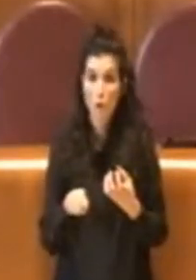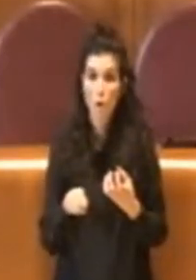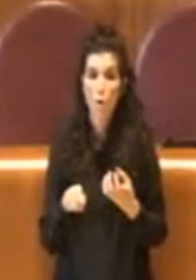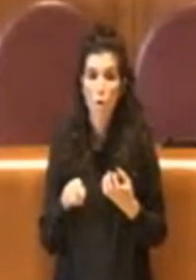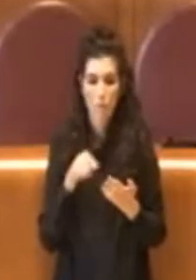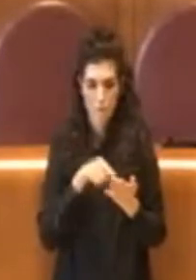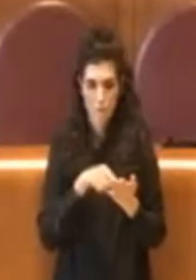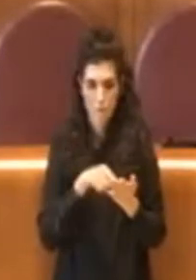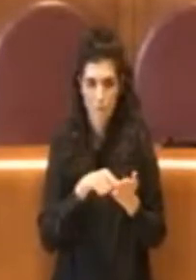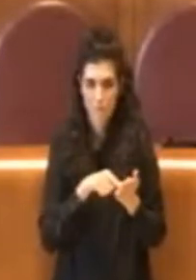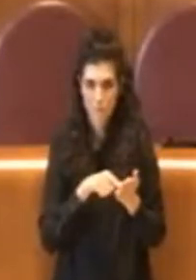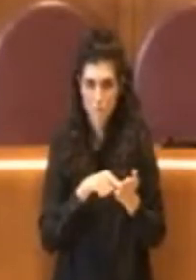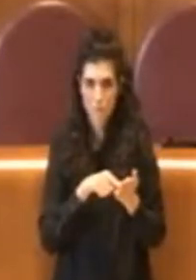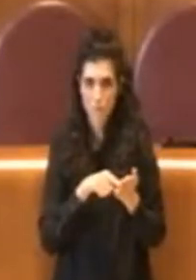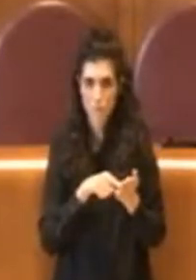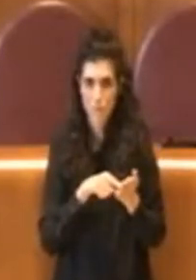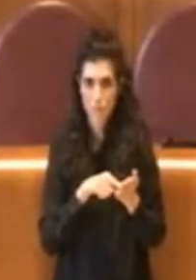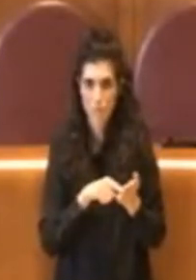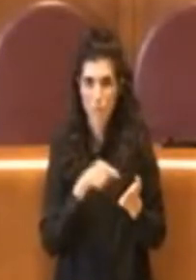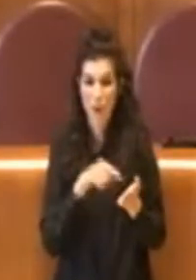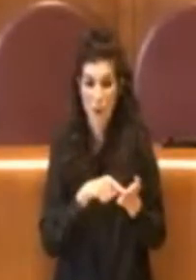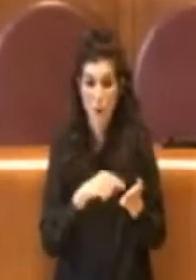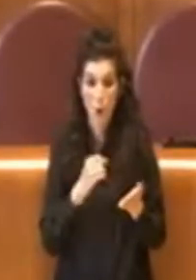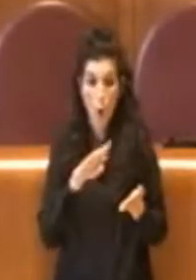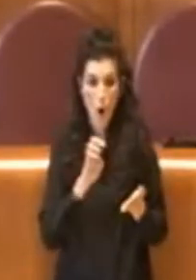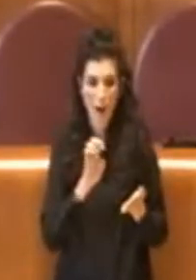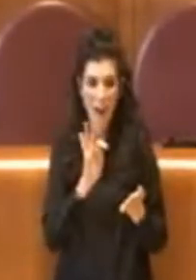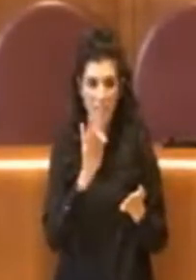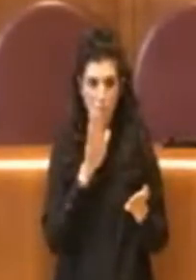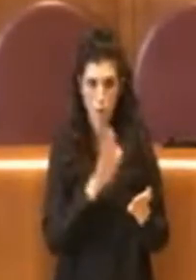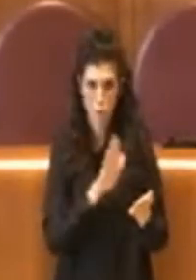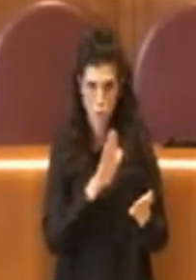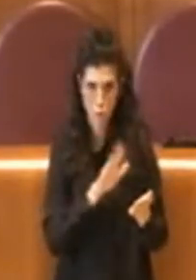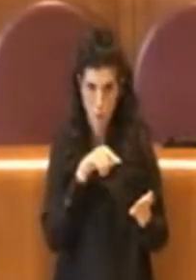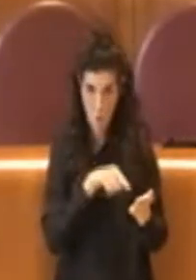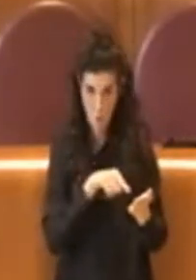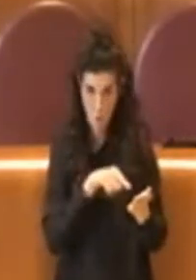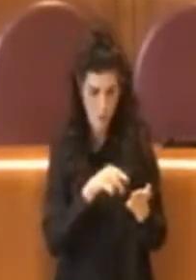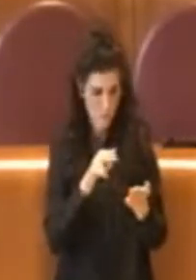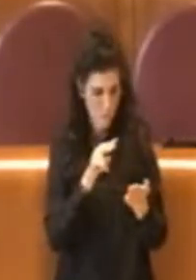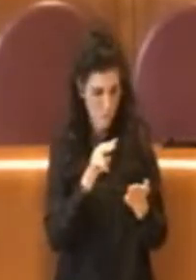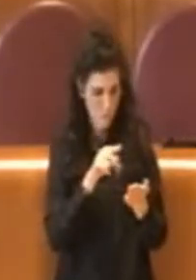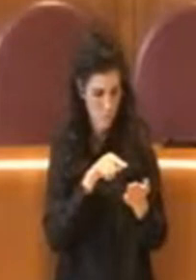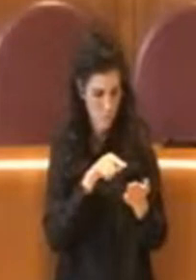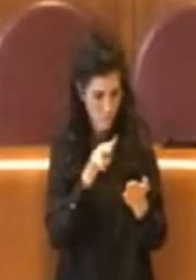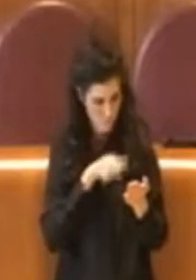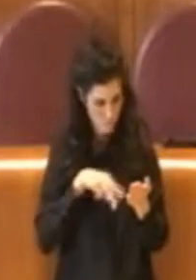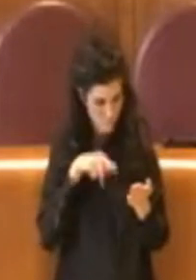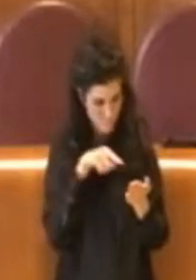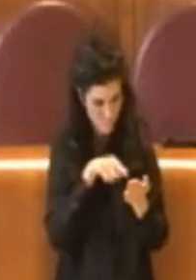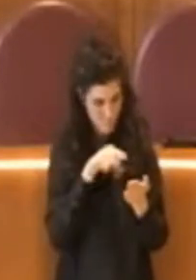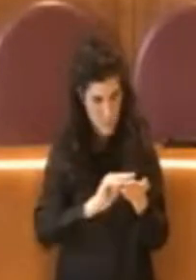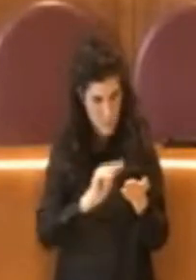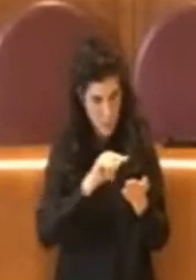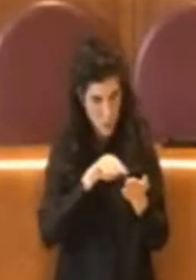anche nei pareri dell'OREF da un certo punto a questa parte, c'è